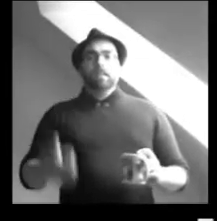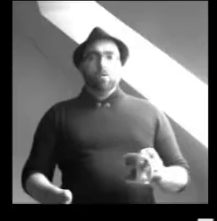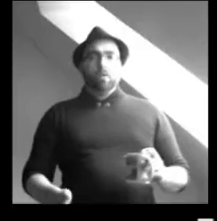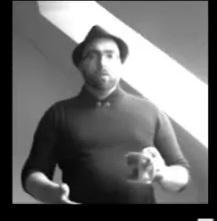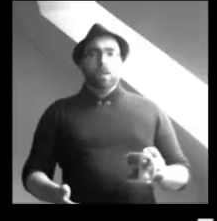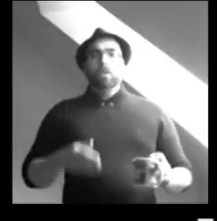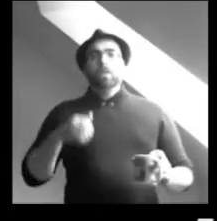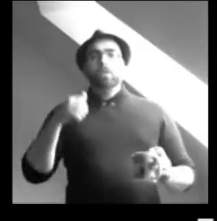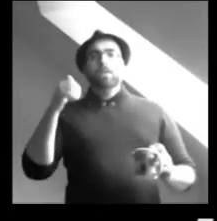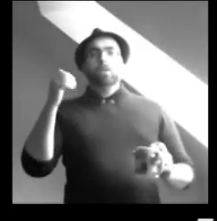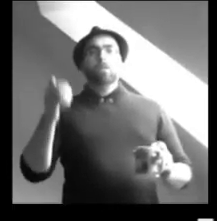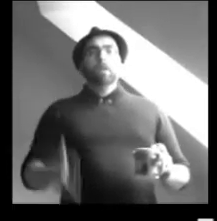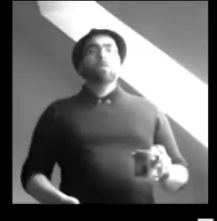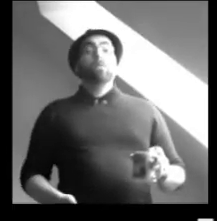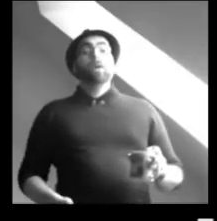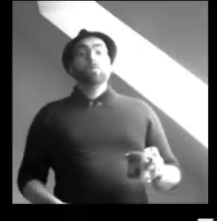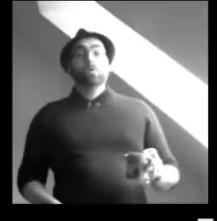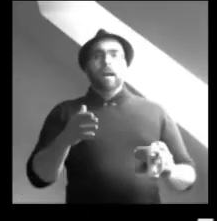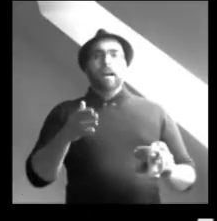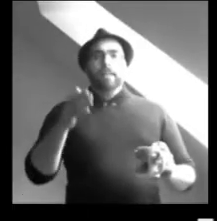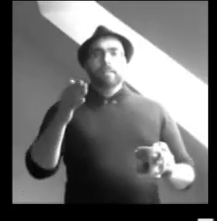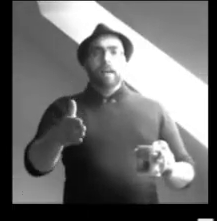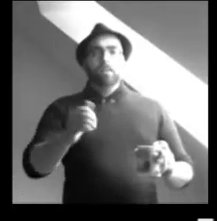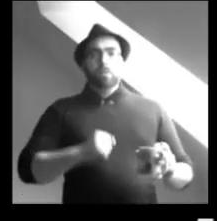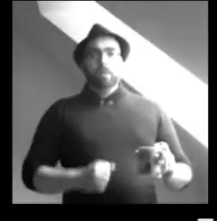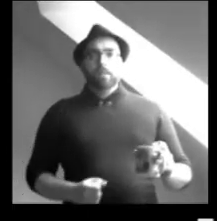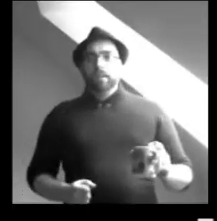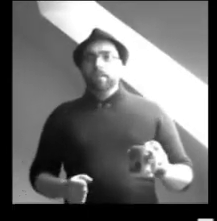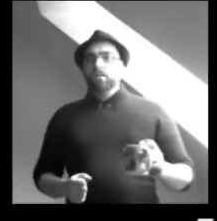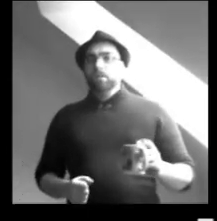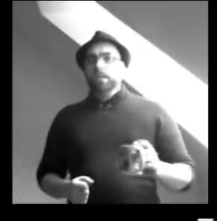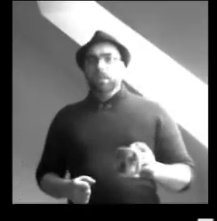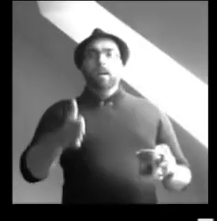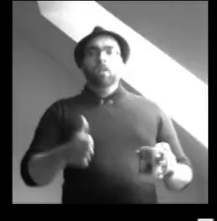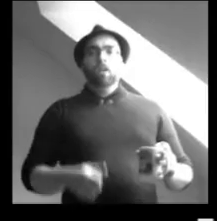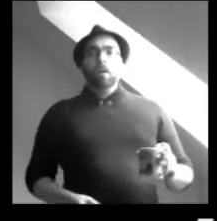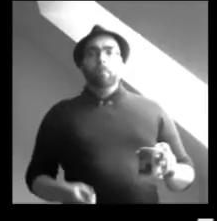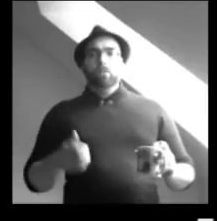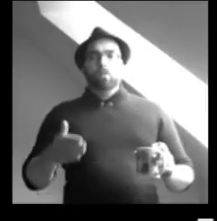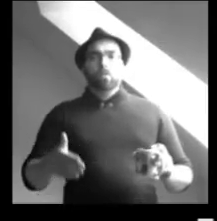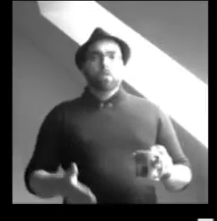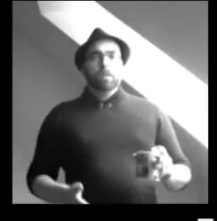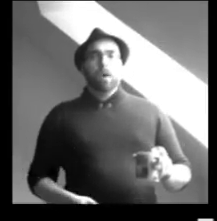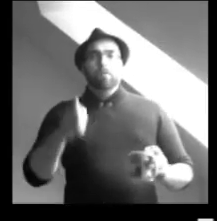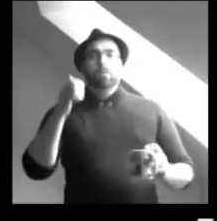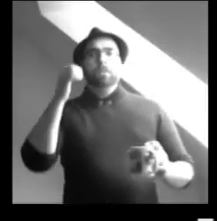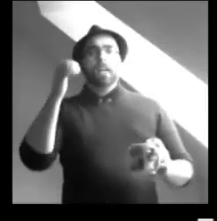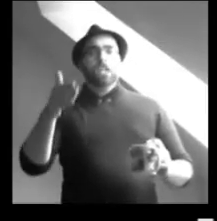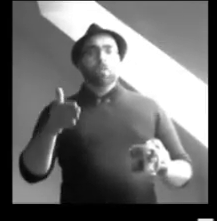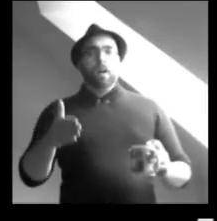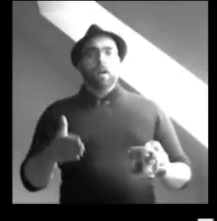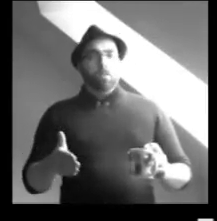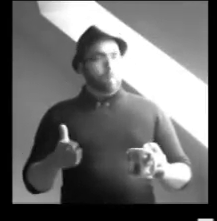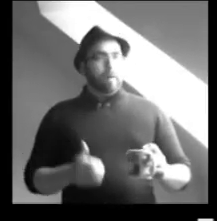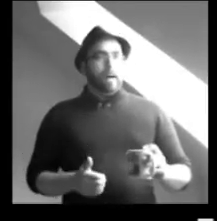des caractérisations habituelles, ne laissant le récit se découvrir qu'au fur et à mesure, à l'instar de son précédent travail sur Sicario. Là encore, pas de construction miroir, mais plutôt des